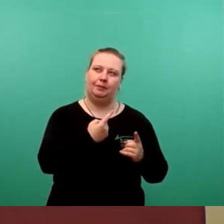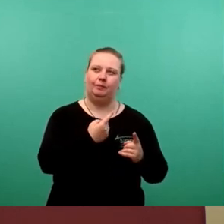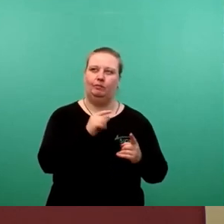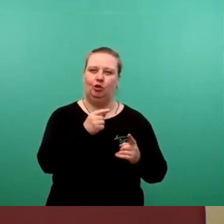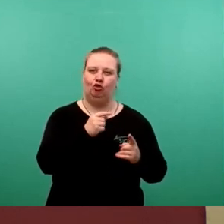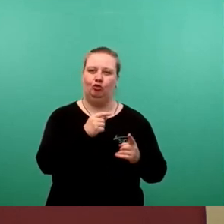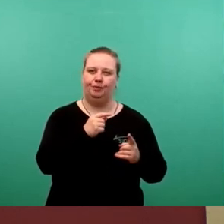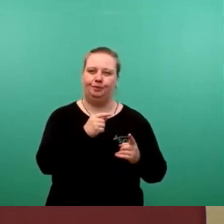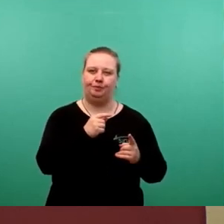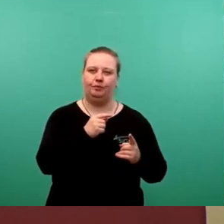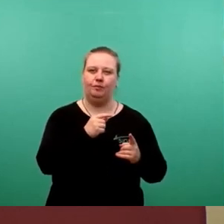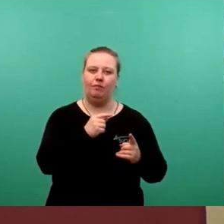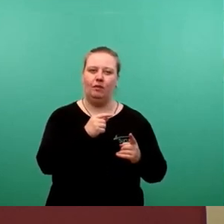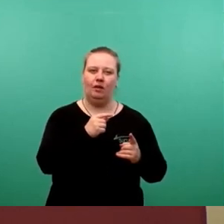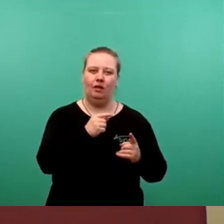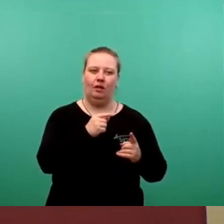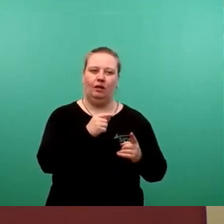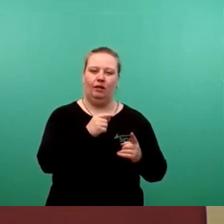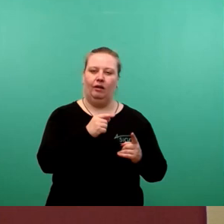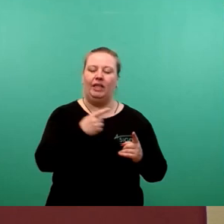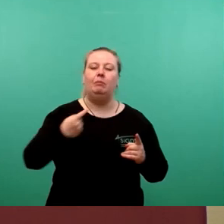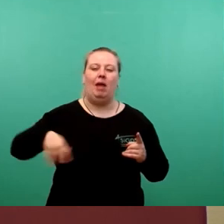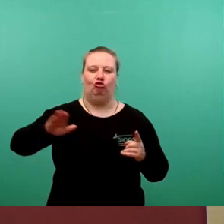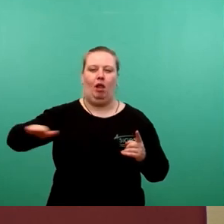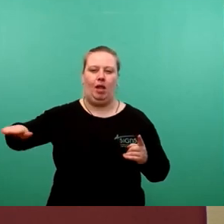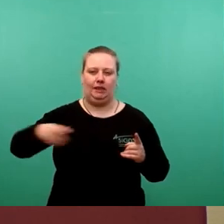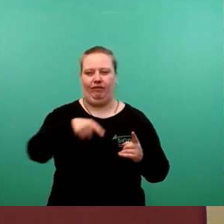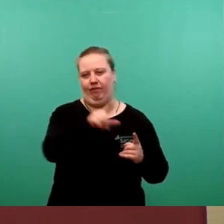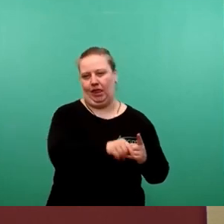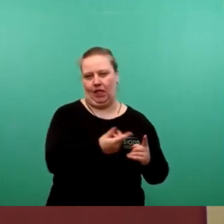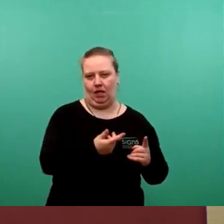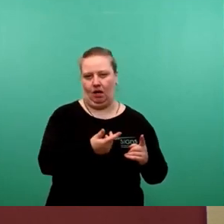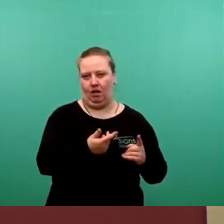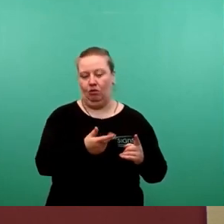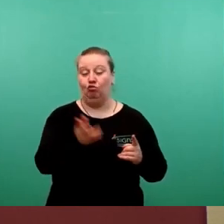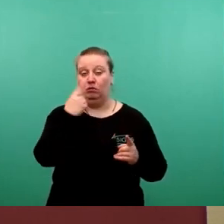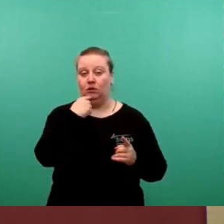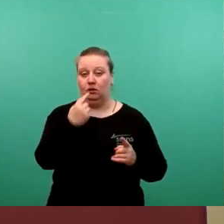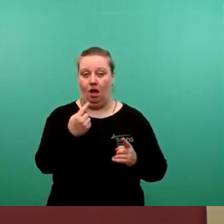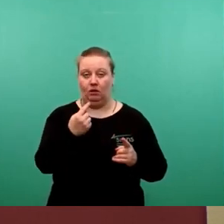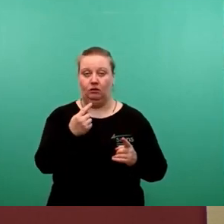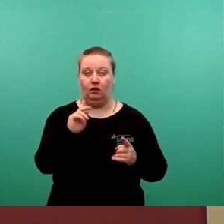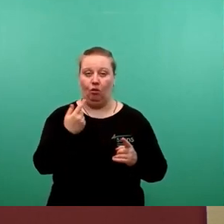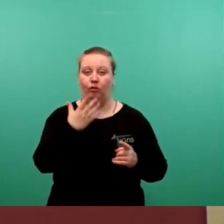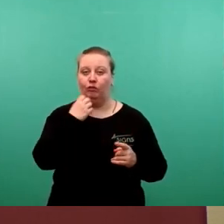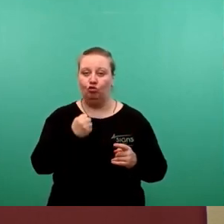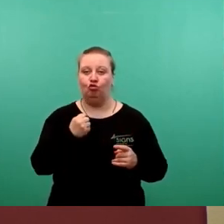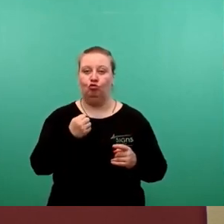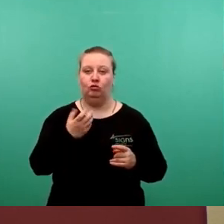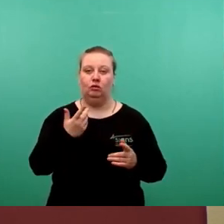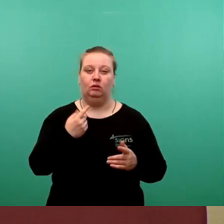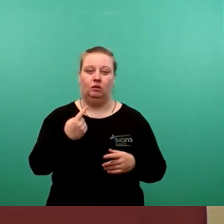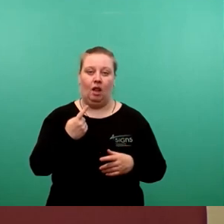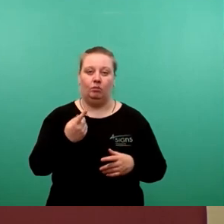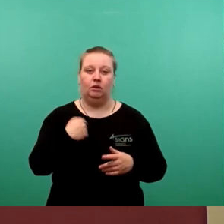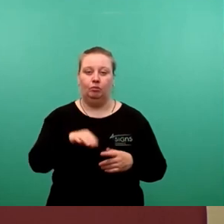Lingener Allee 300 Stellplätze zur Verfügung stehend. Wir haben ja in der Vorlage deutlich gemacht, dass wir dort auch Unterbringungskapazitäten mit